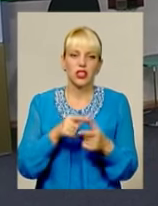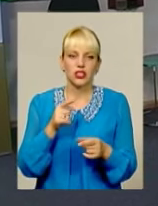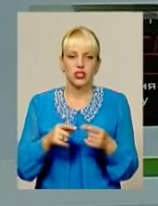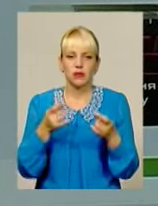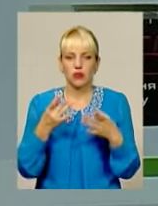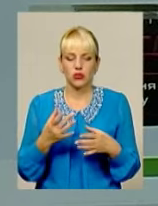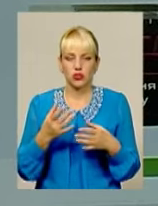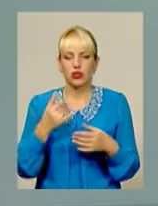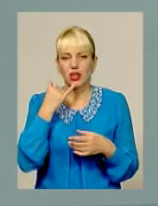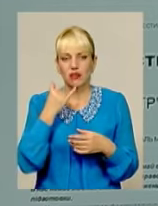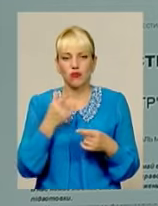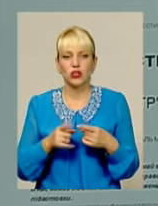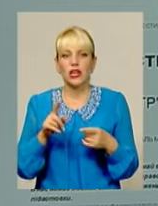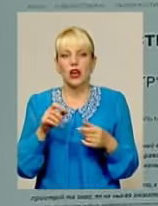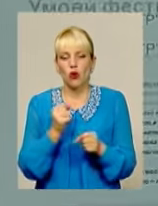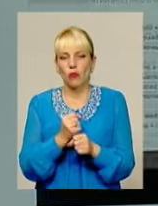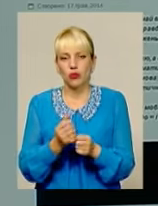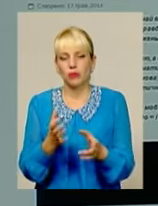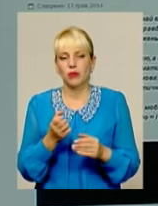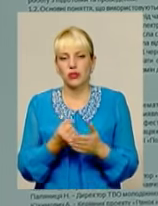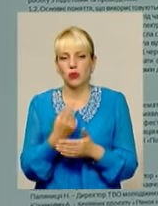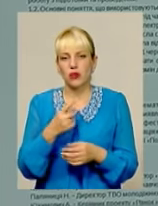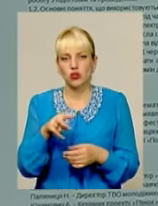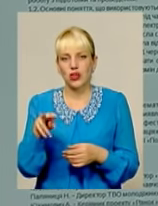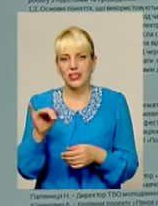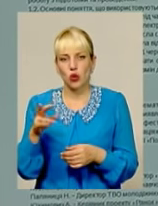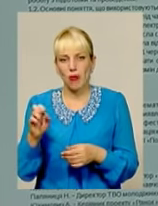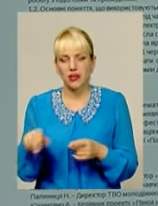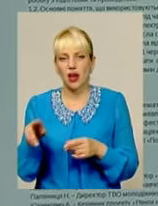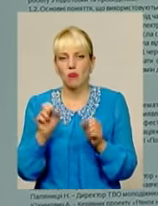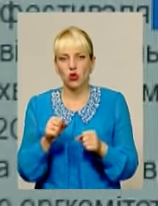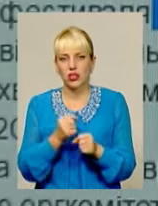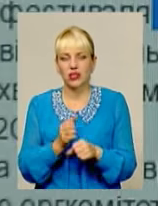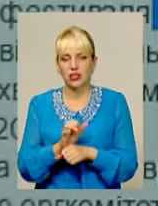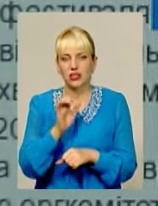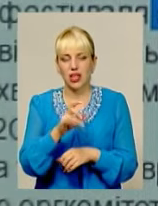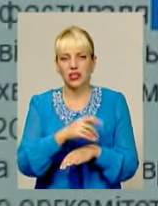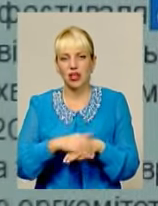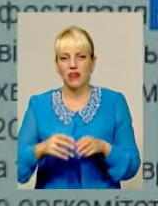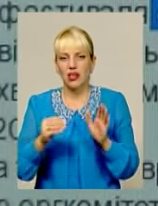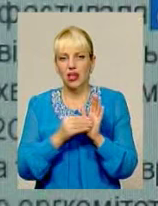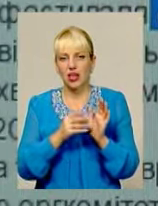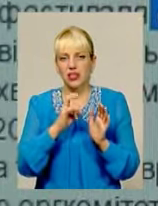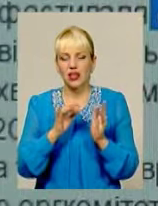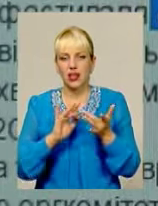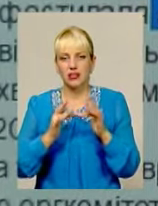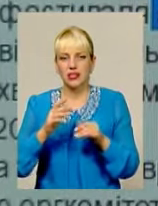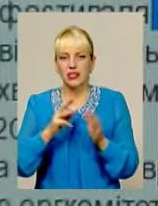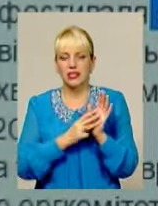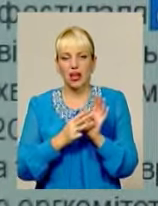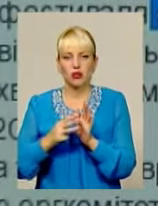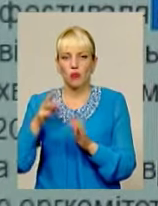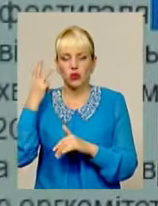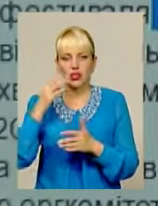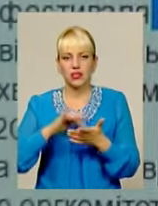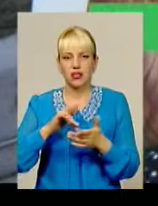телефон. Роботи прийматимуться до 1 листопада. Надіслати їх можна за адресою, вказаною на офіційному сайті «Поділля Центр» у